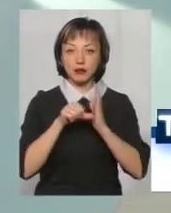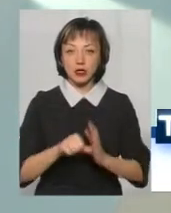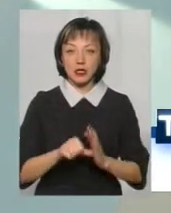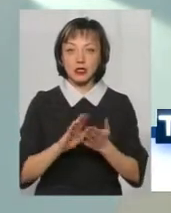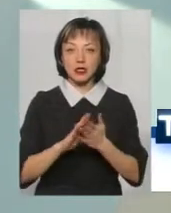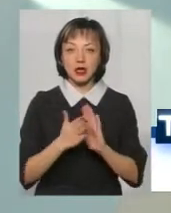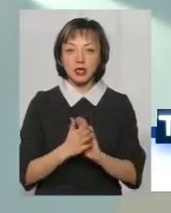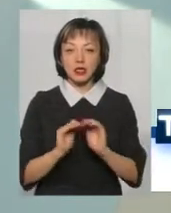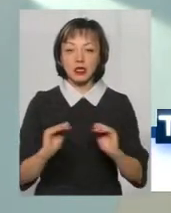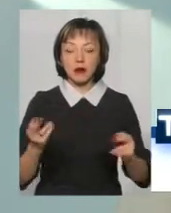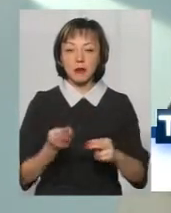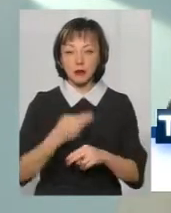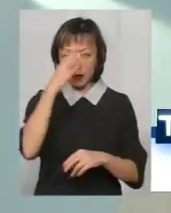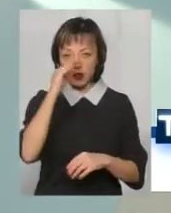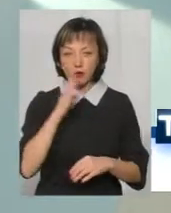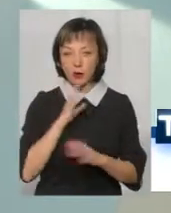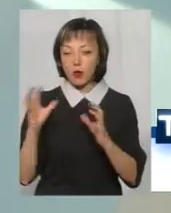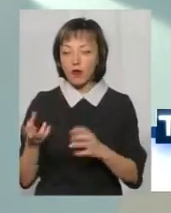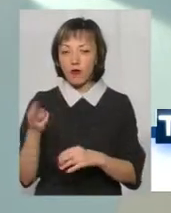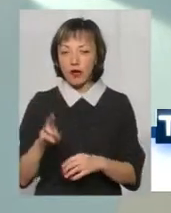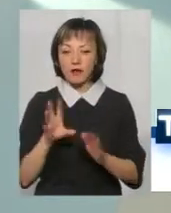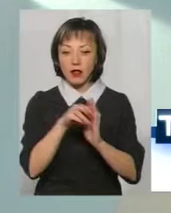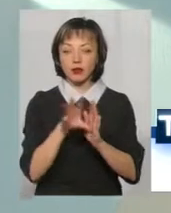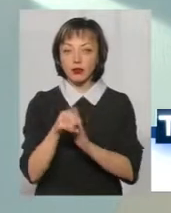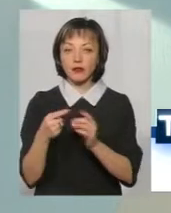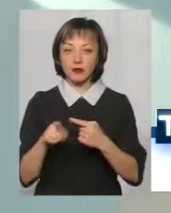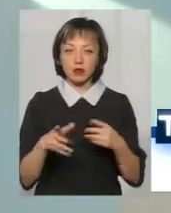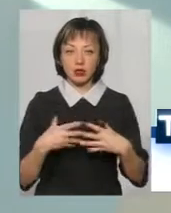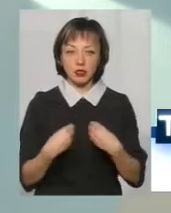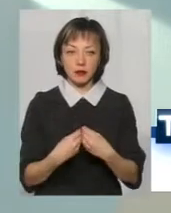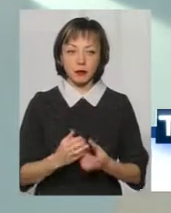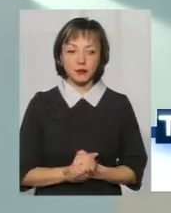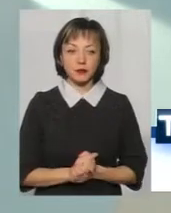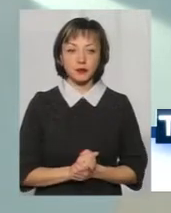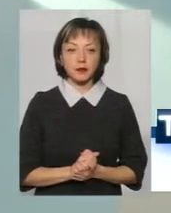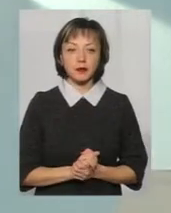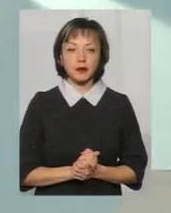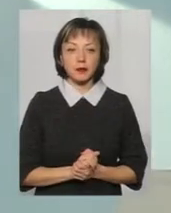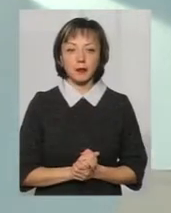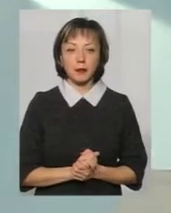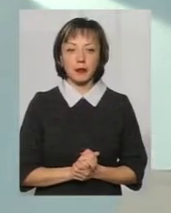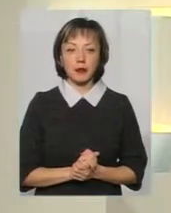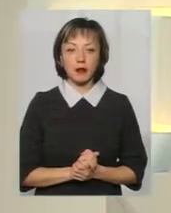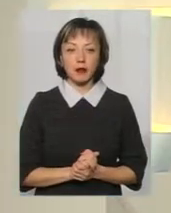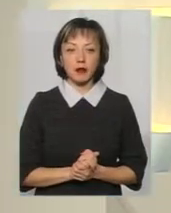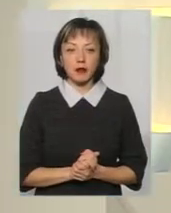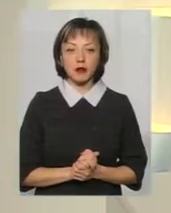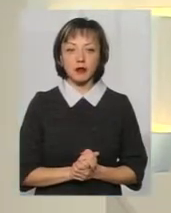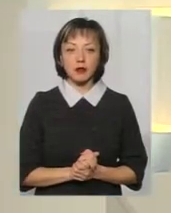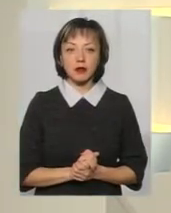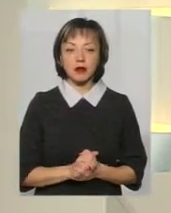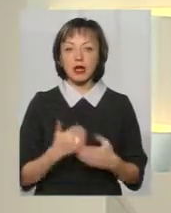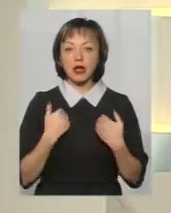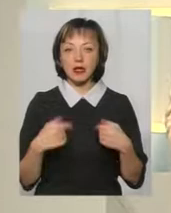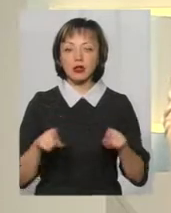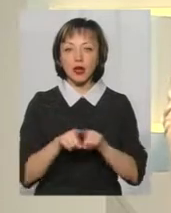статус дітей позбавлення батьківського піклування, і вони будуть влаштовані в іншій сім'ї. Але все ж таки, я так зрозумію,